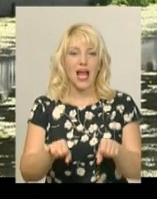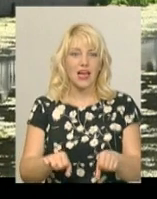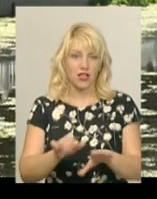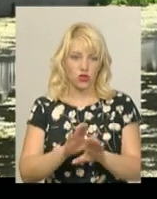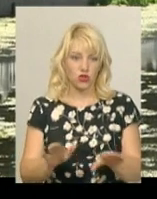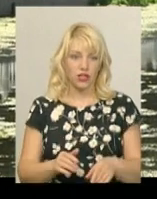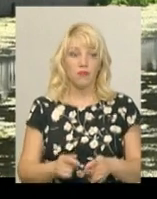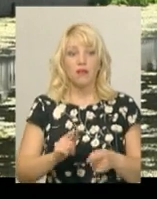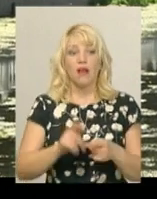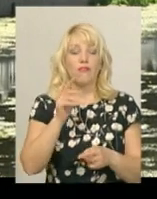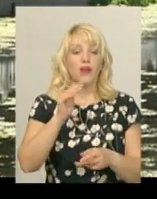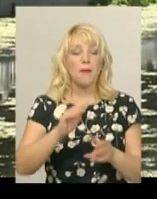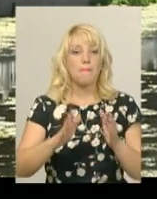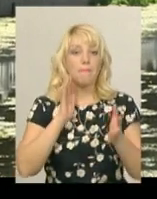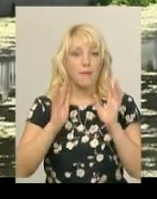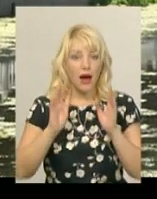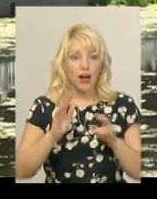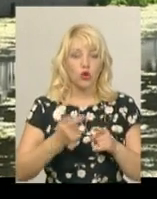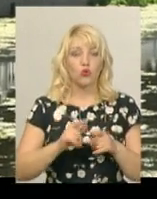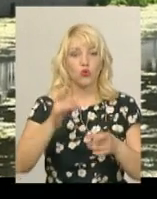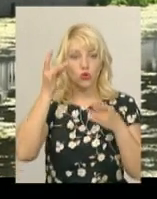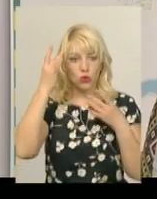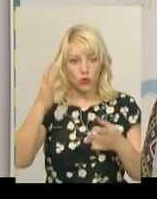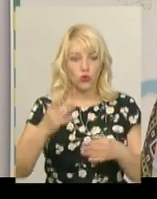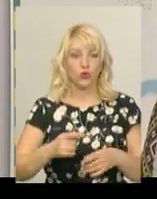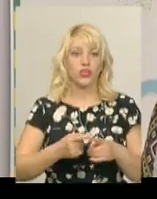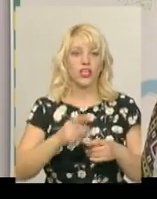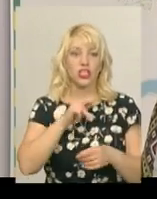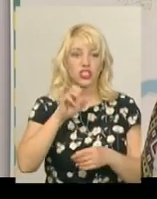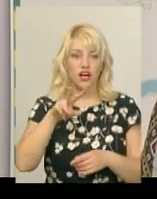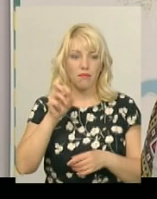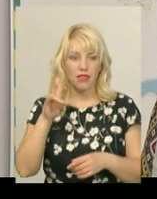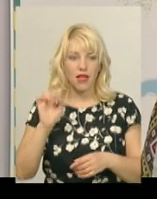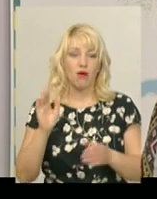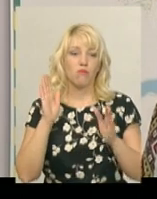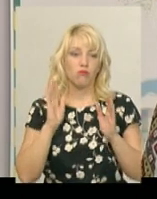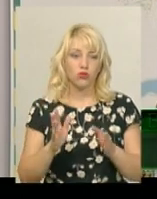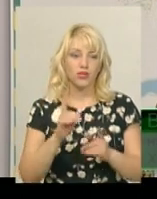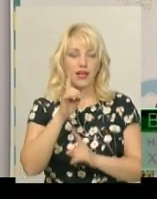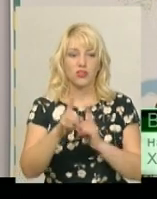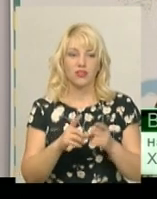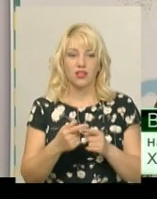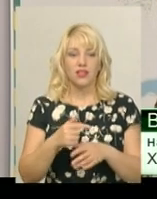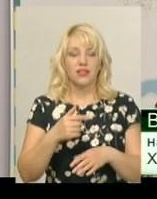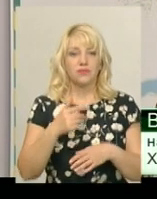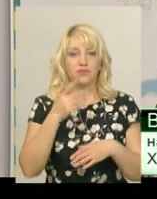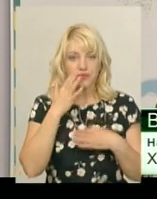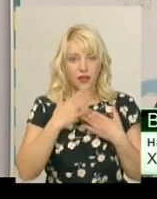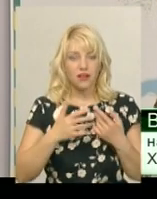парк культури і відпочинку імені Михайла Чекмана будуть реконструювати. Наразі він, м'яко кажучи, не тягне на